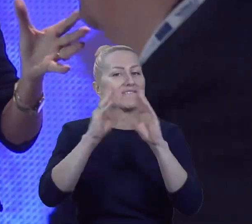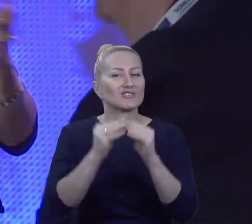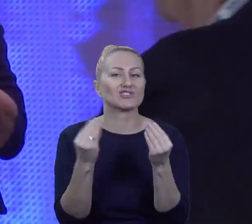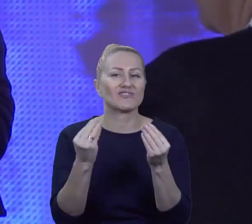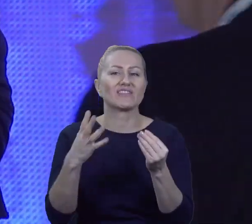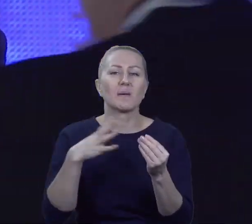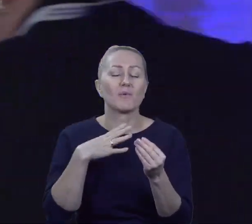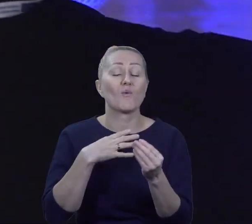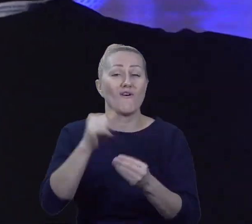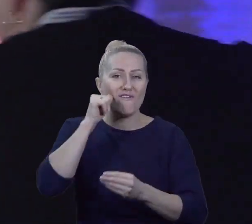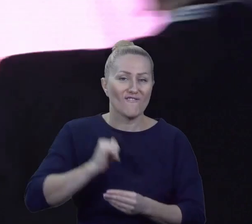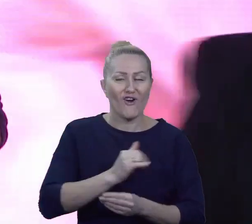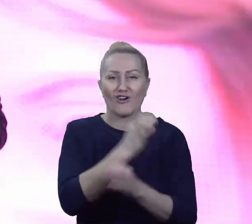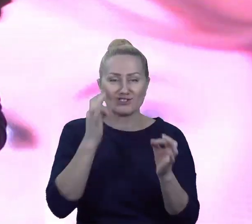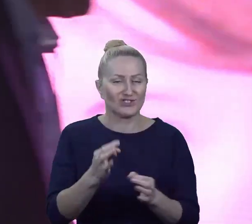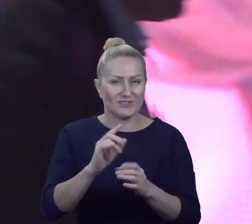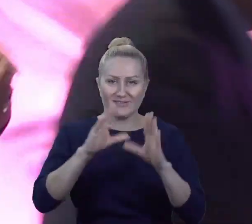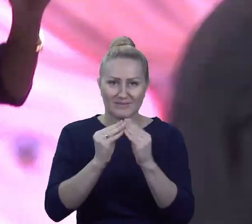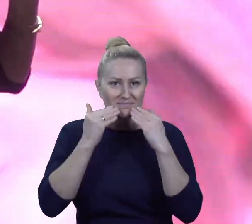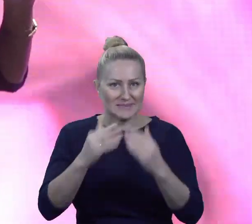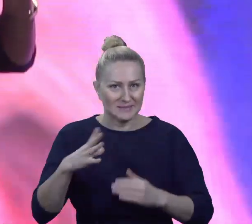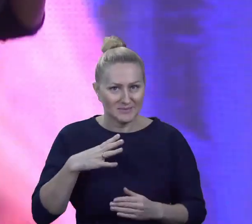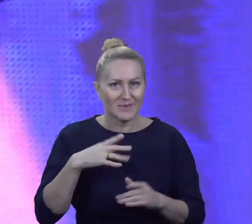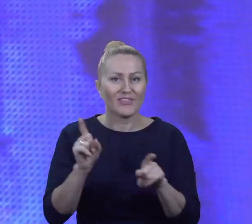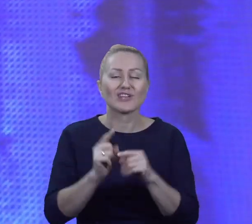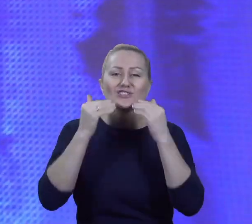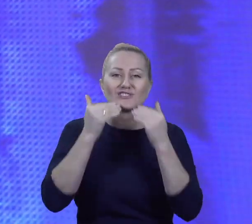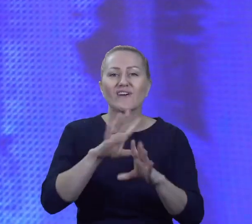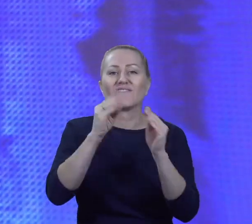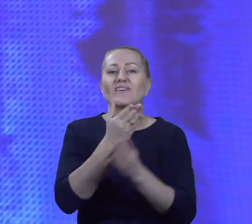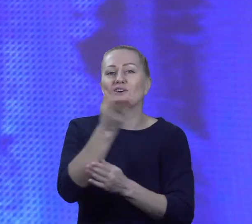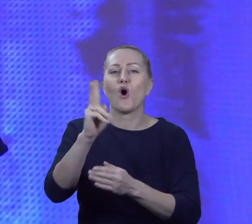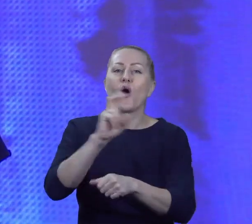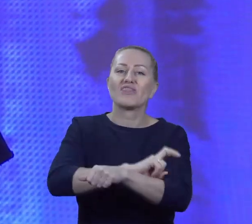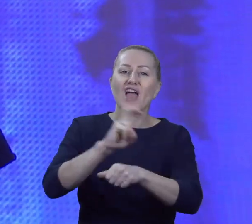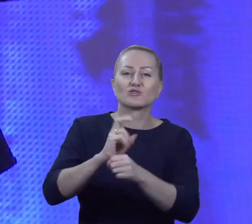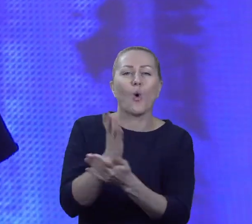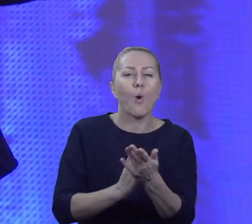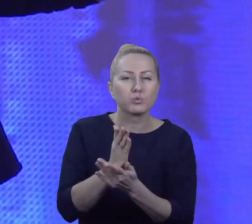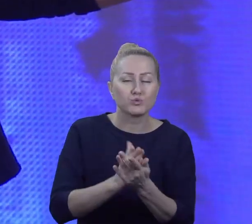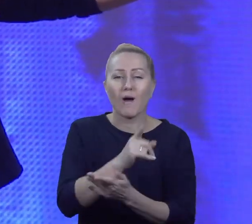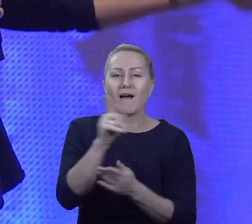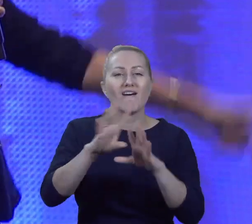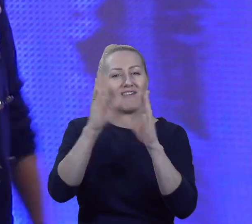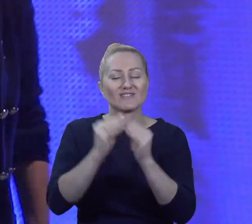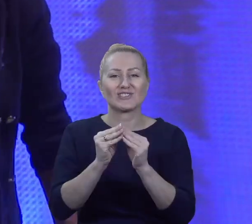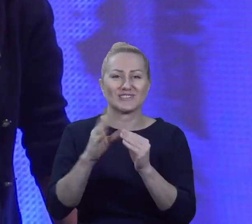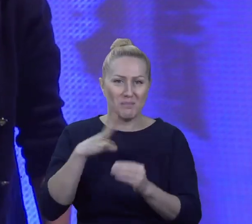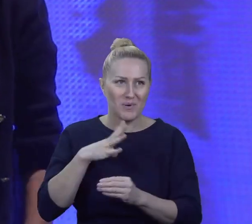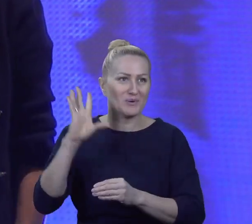przez te wszystkie dni. Podziękujmy obsłudze technicznej, która wszystko było słychać.